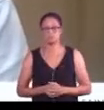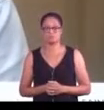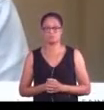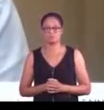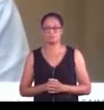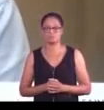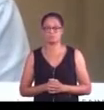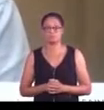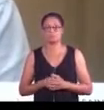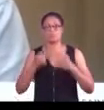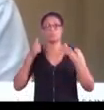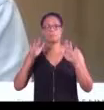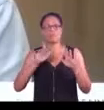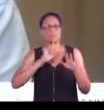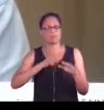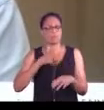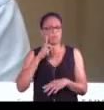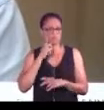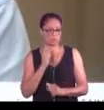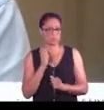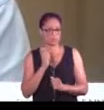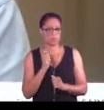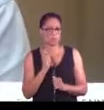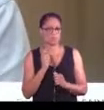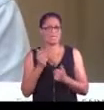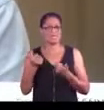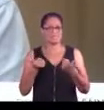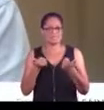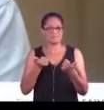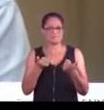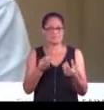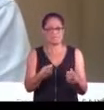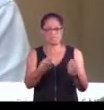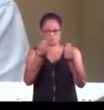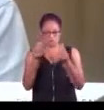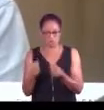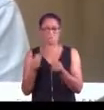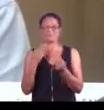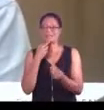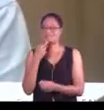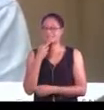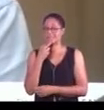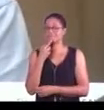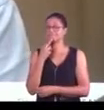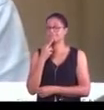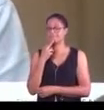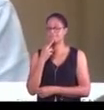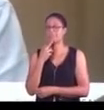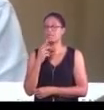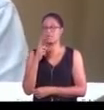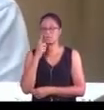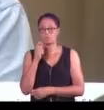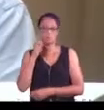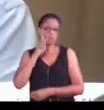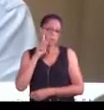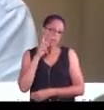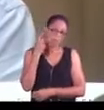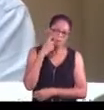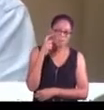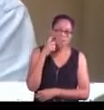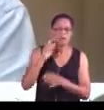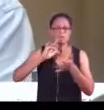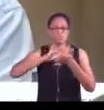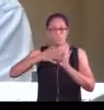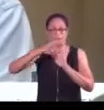Mais je pense qu'il faut qu soit vigilant sur la qualité du service rendu, parce qu'il nous a été donné de constater que toutes les